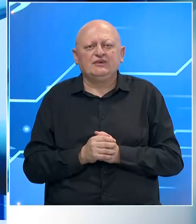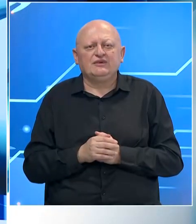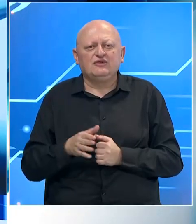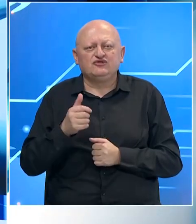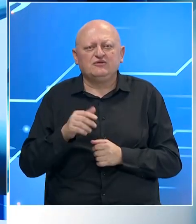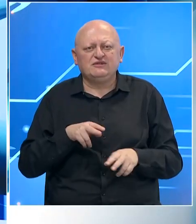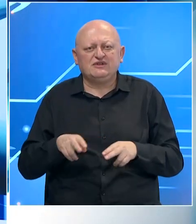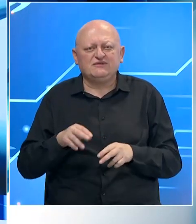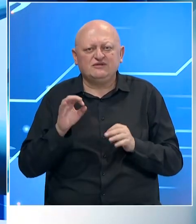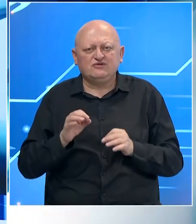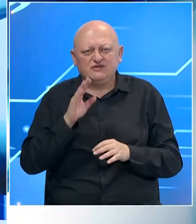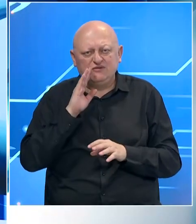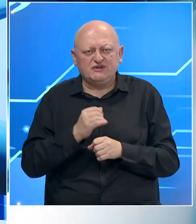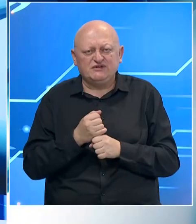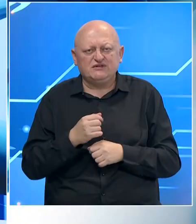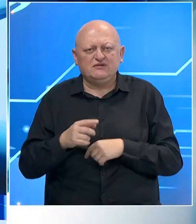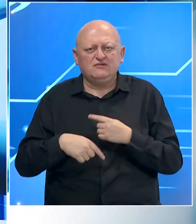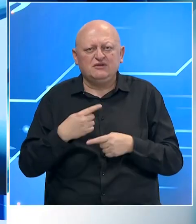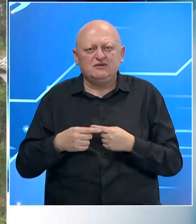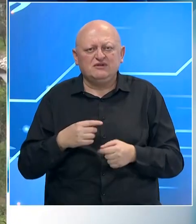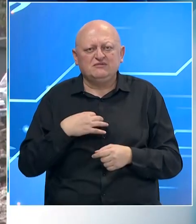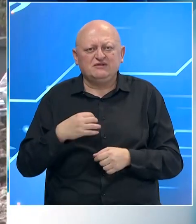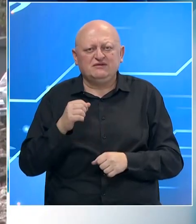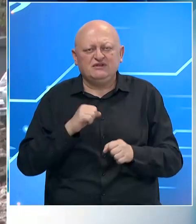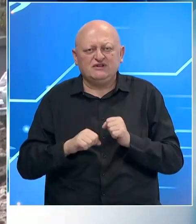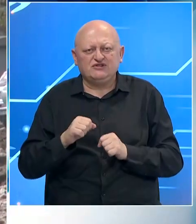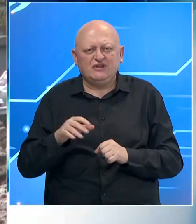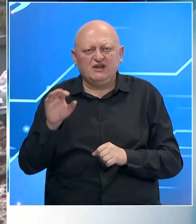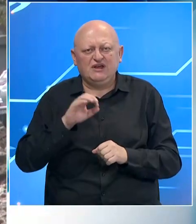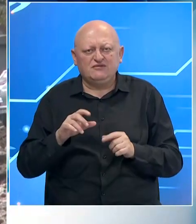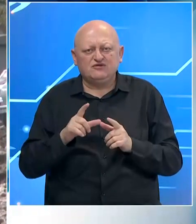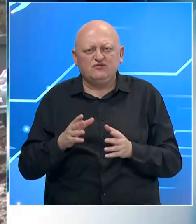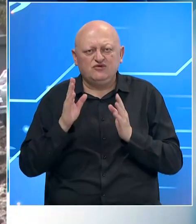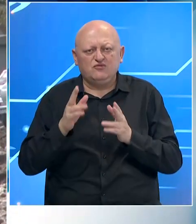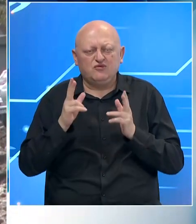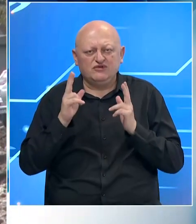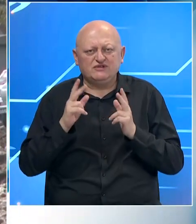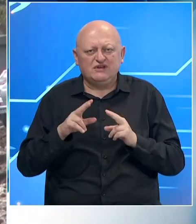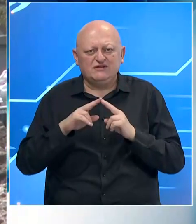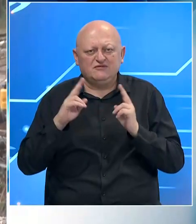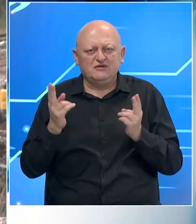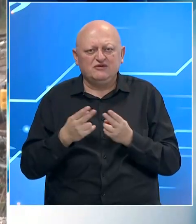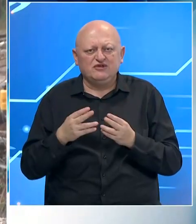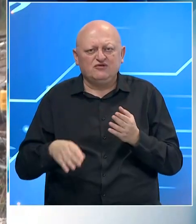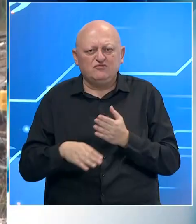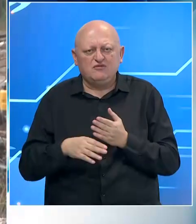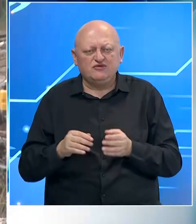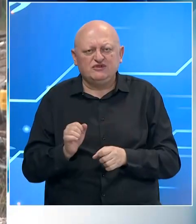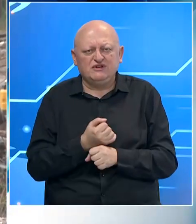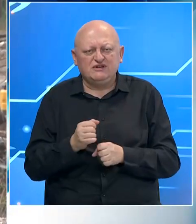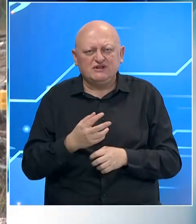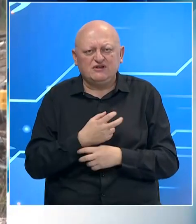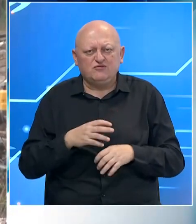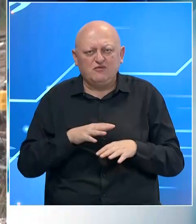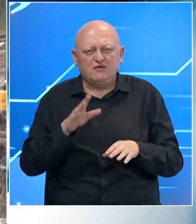Nakon što je Ministarstvo sigurnosti Bosne i Hercegovine pute mehanizma civilne zaštite Evropske unije uputilo zahtjev za međunarodnu pomoć